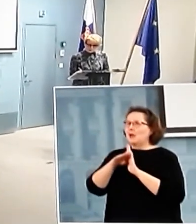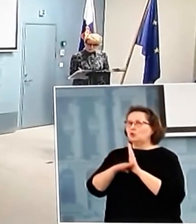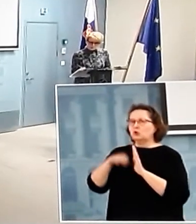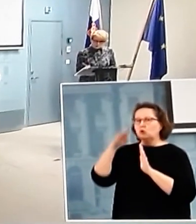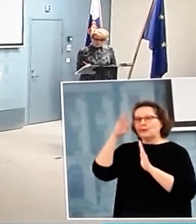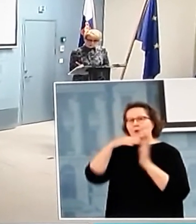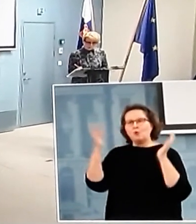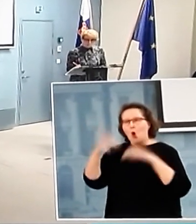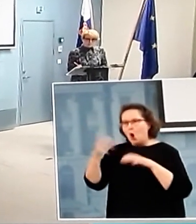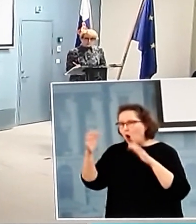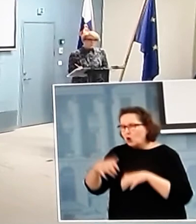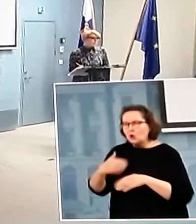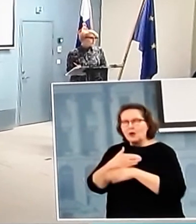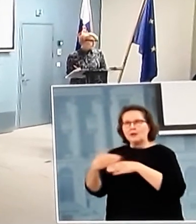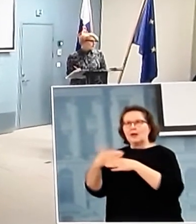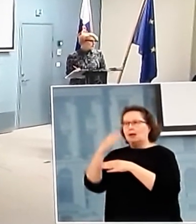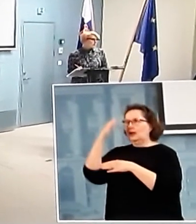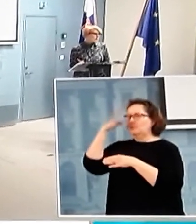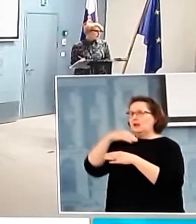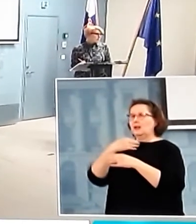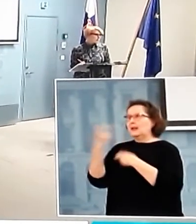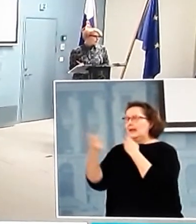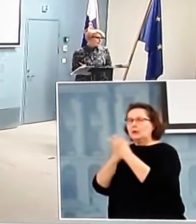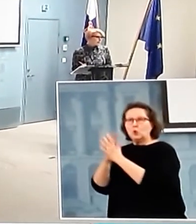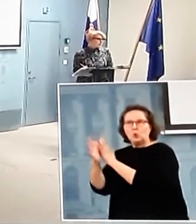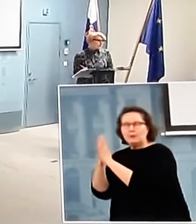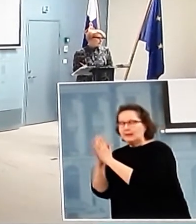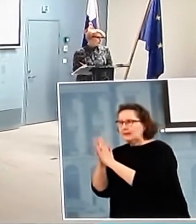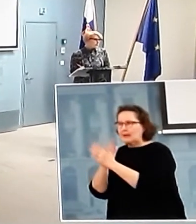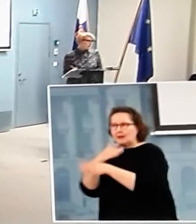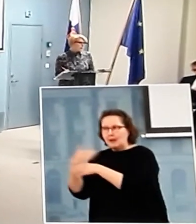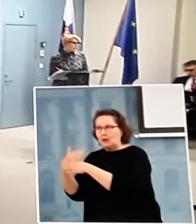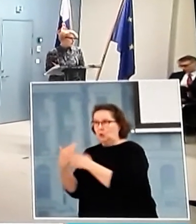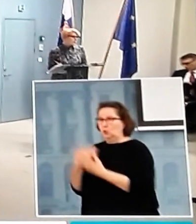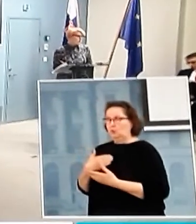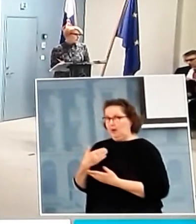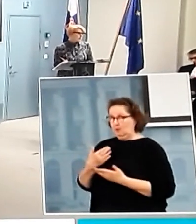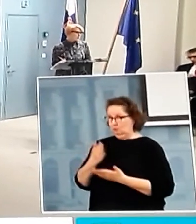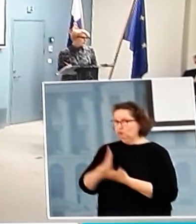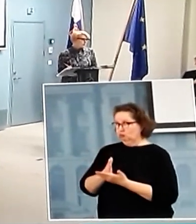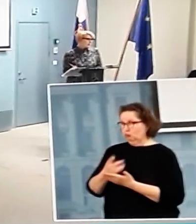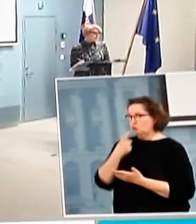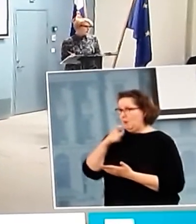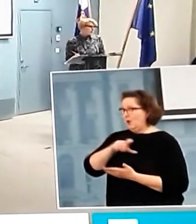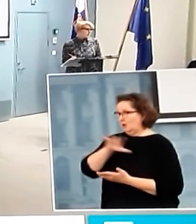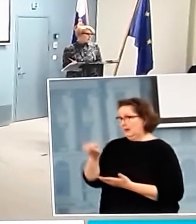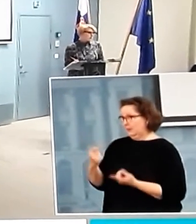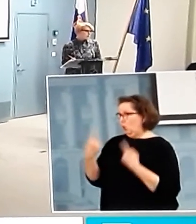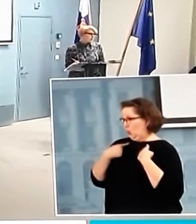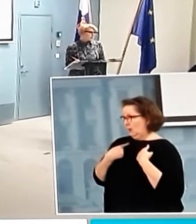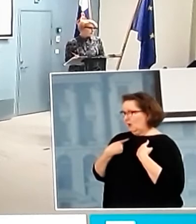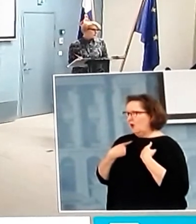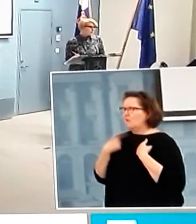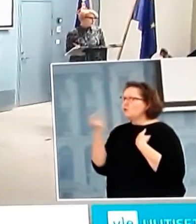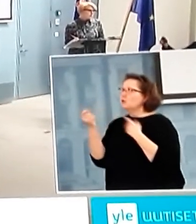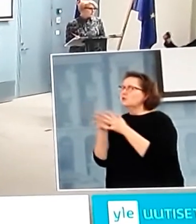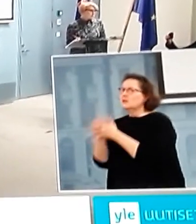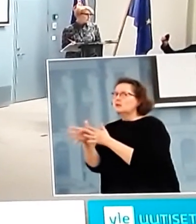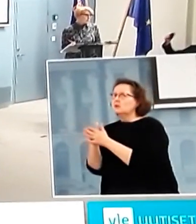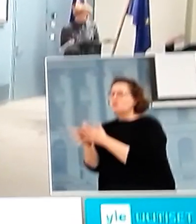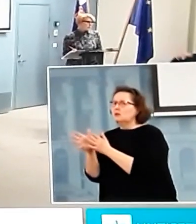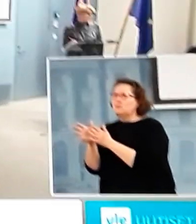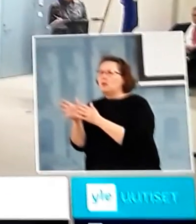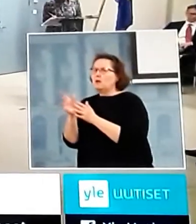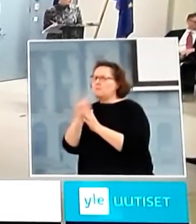keskustelua on jo herättänyt, että tulevatko kaikki suomalaiset niitä noudattamaan, niin voitteko avata, että miten näitä määräyksiä aiotaan